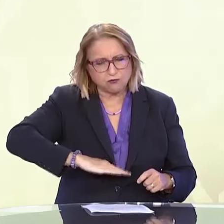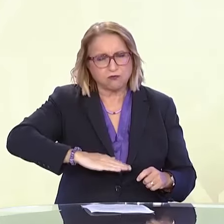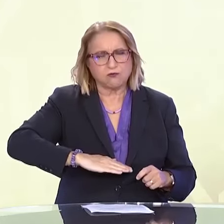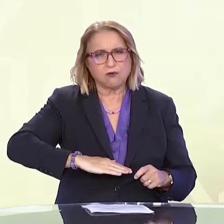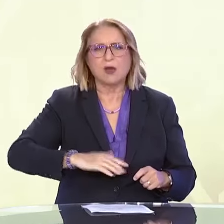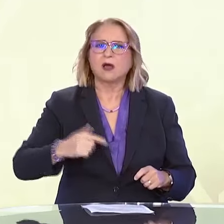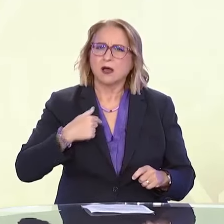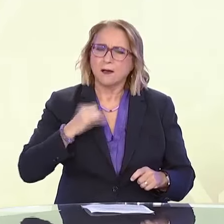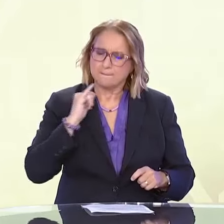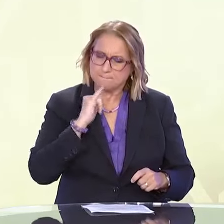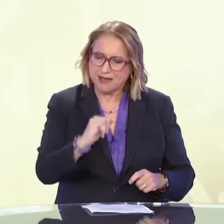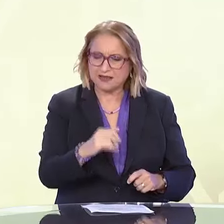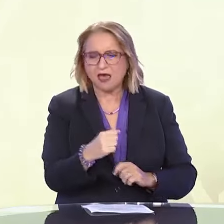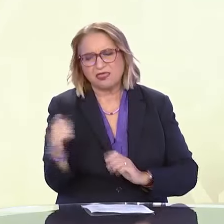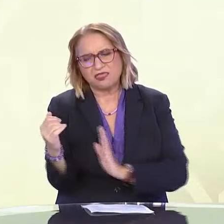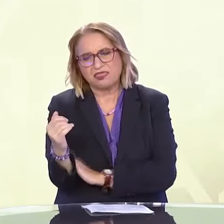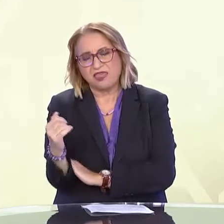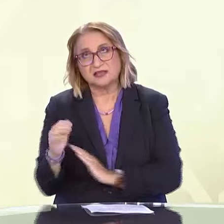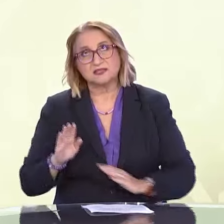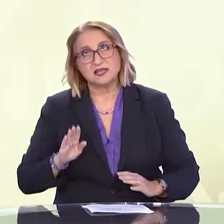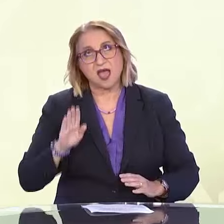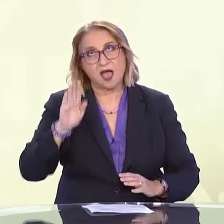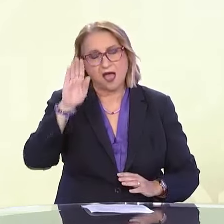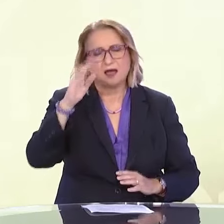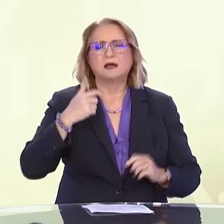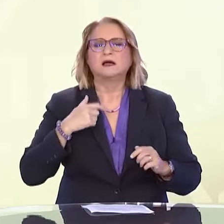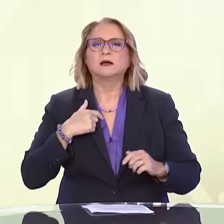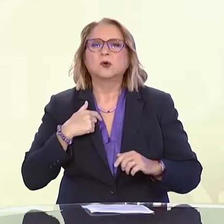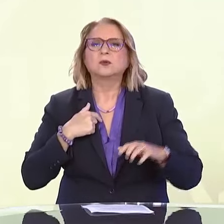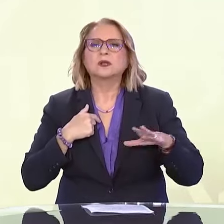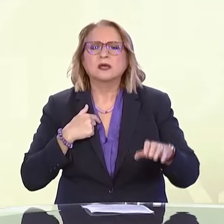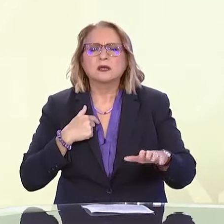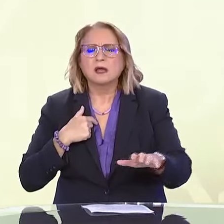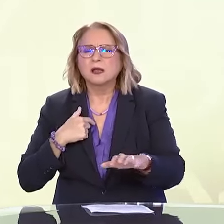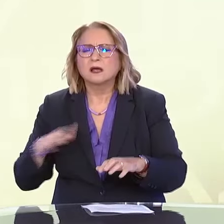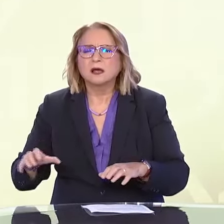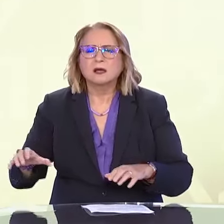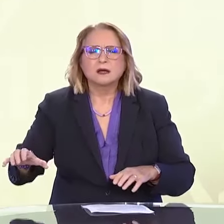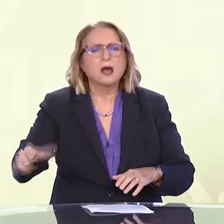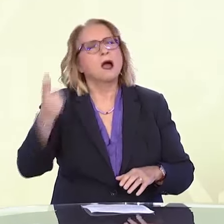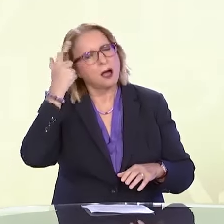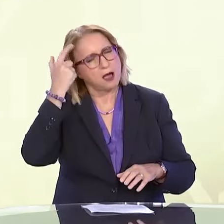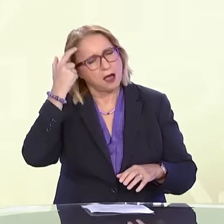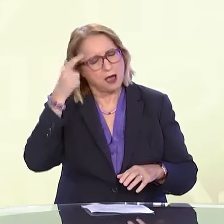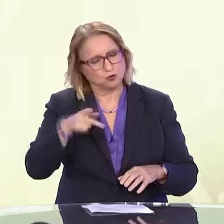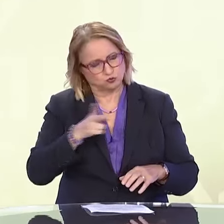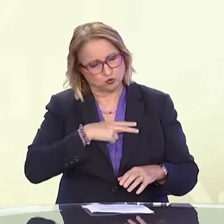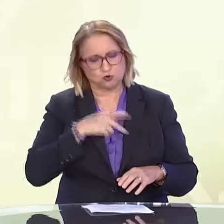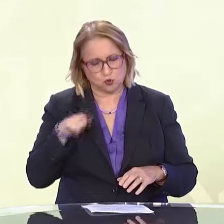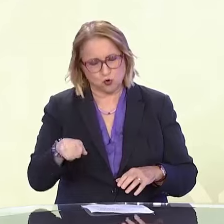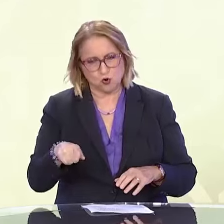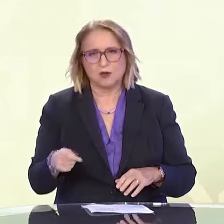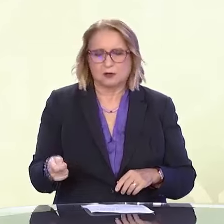ανεβαίνουν είναι πάντα δεξιά. Αλλά για να είμαστε σίγουροι βάζουμε και το χέρι μας εδώ και αν το πάρουν προς τα πάνω σημαίνει ότι όντως είναι αυτές που θέλουμε.